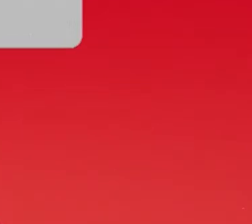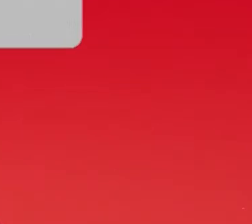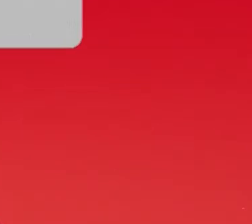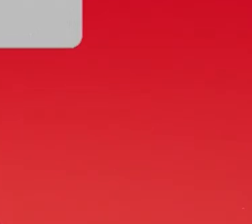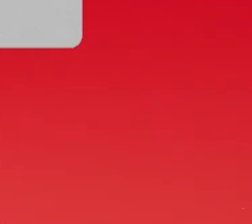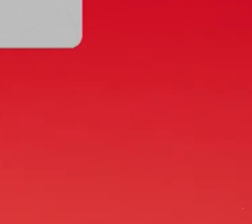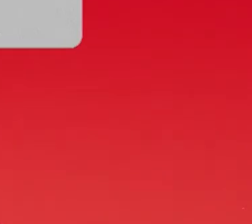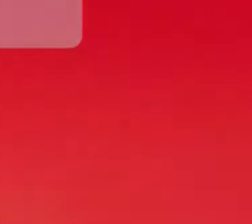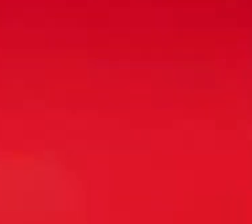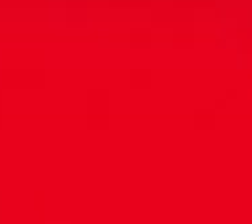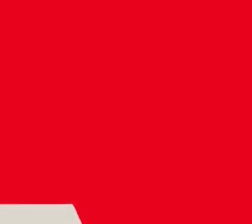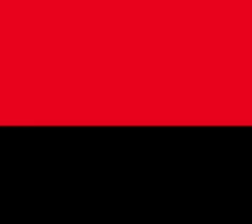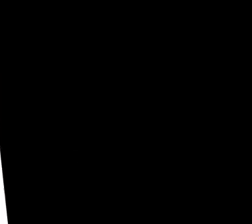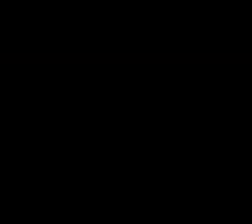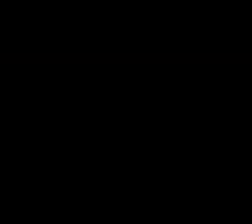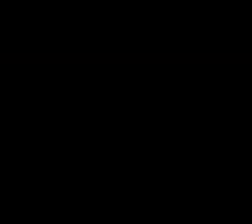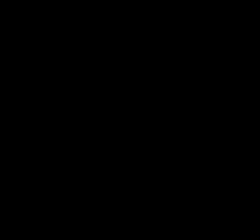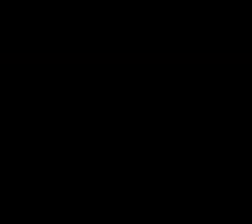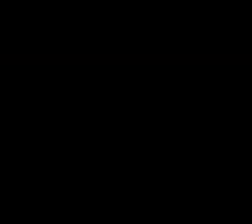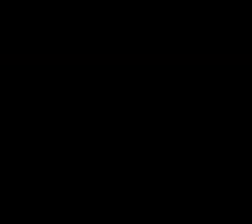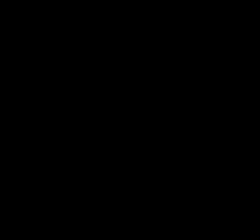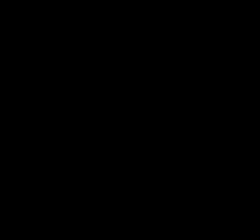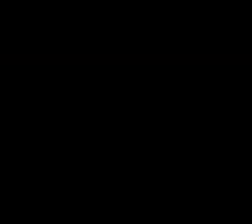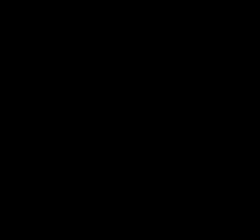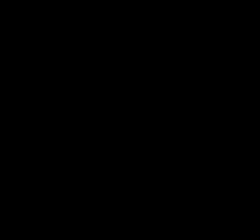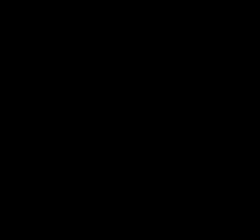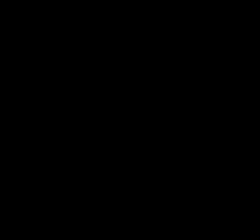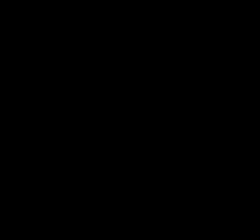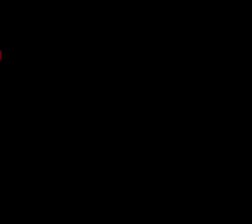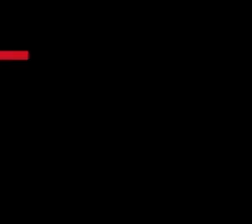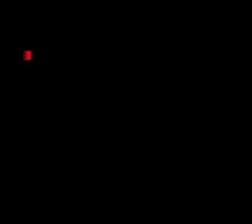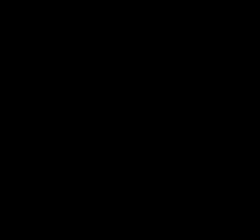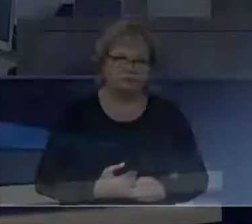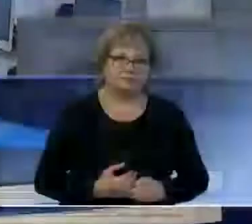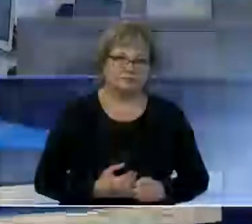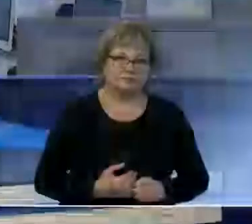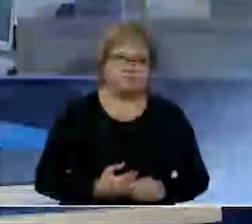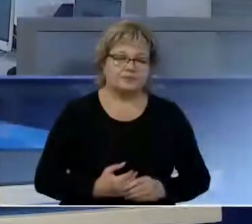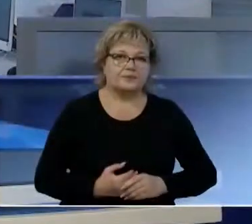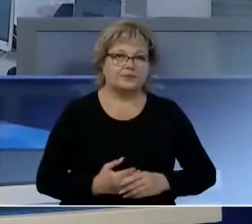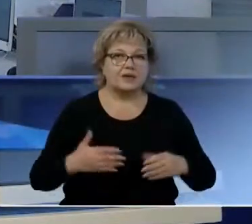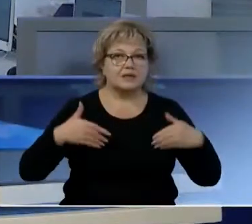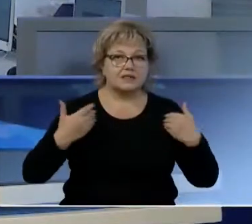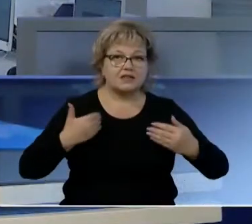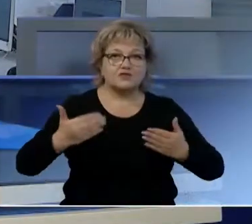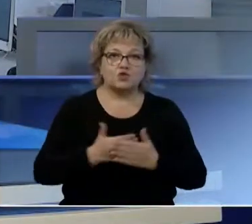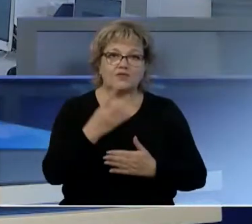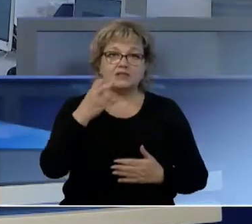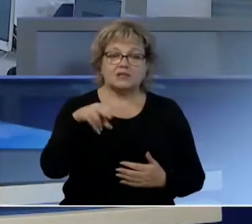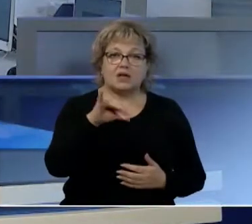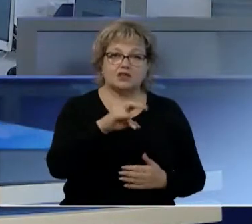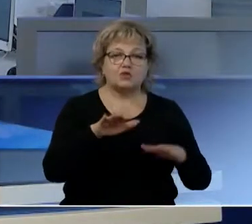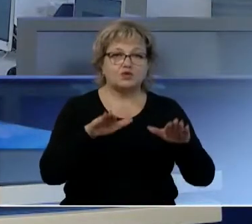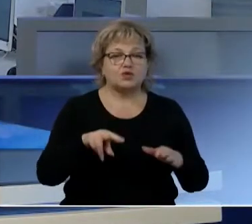и их родителей. Росбанк. Группа ССЕТ «Женераль». Будущее – это вы. Здравствуйте. Это